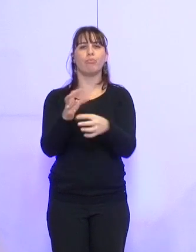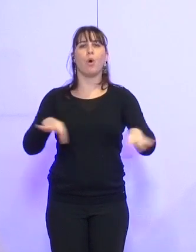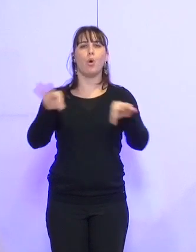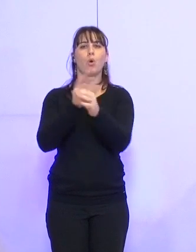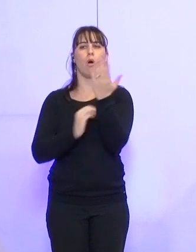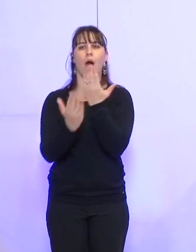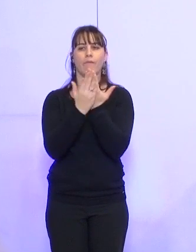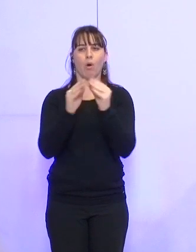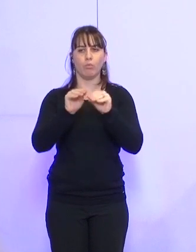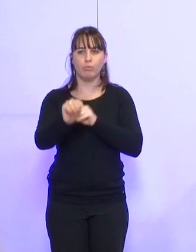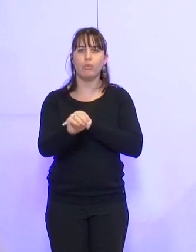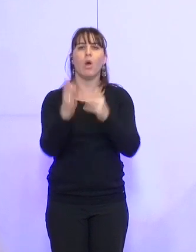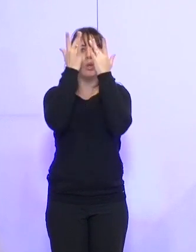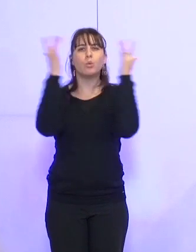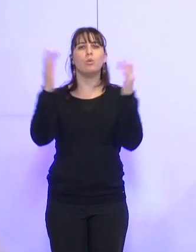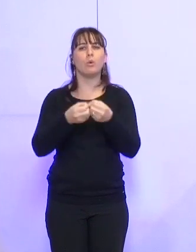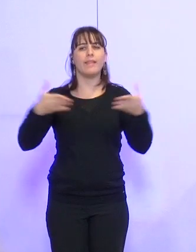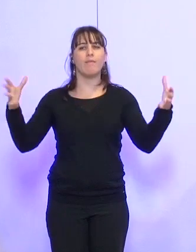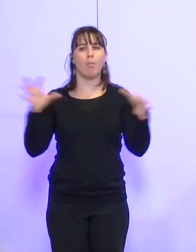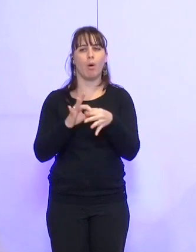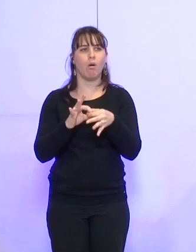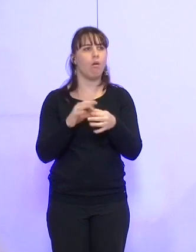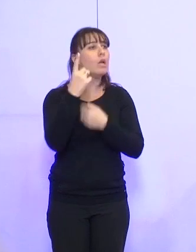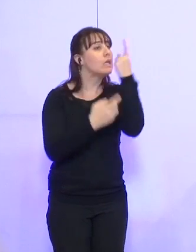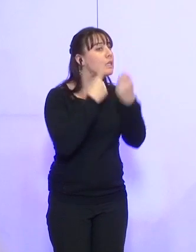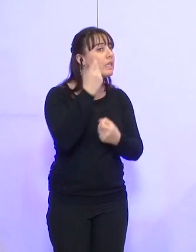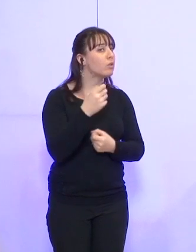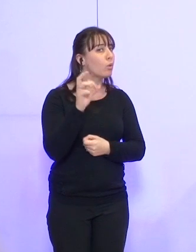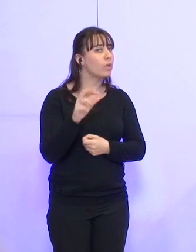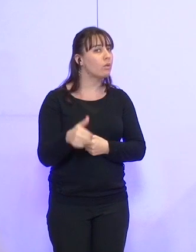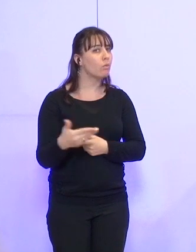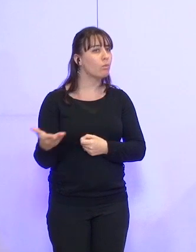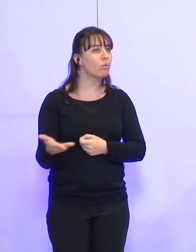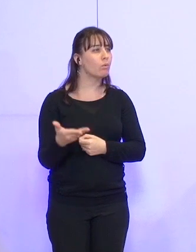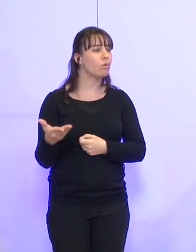à l'Association Culture et Développement. Y-t des questions ? J'ai l'ancien truc.